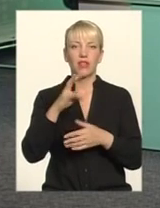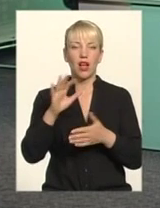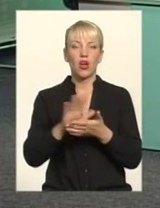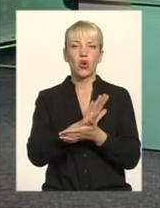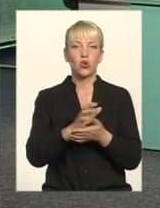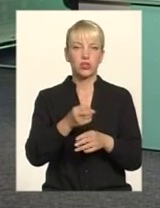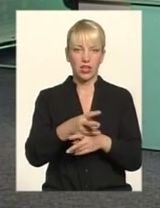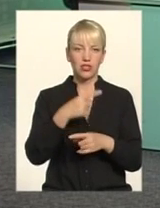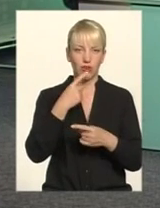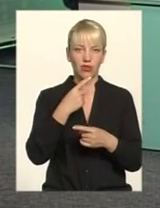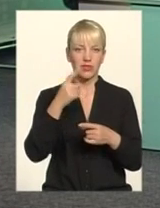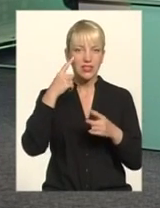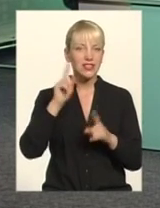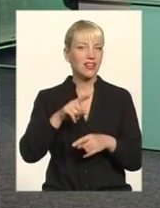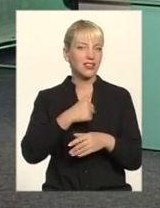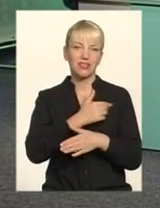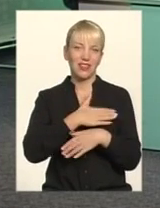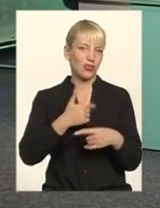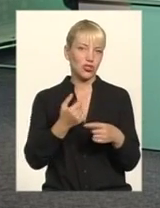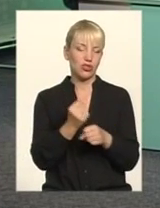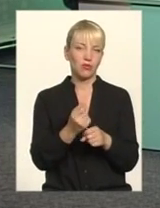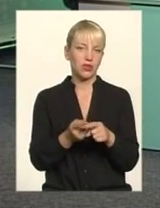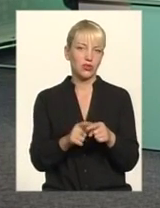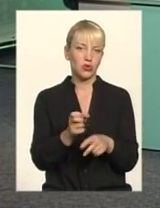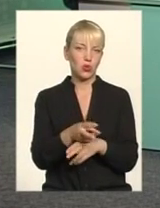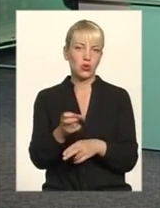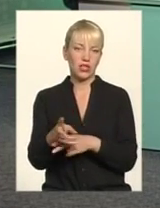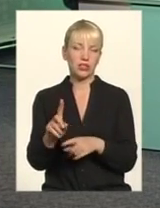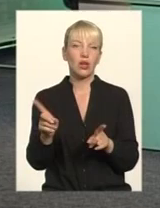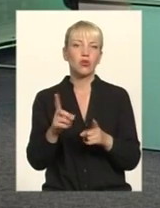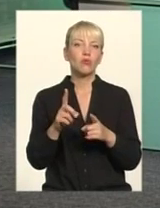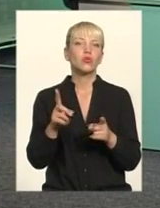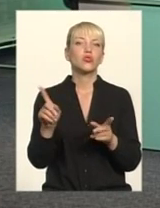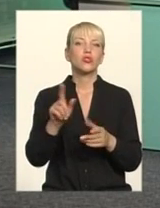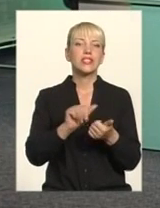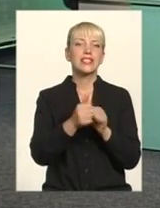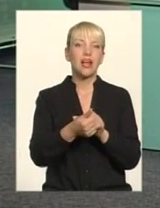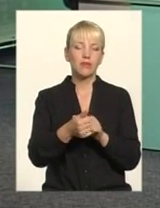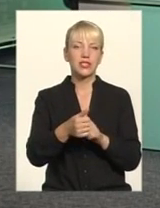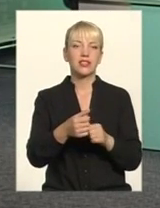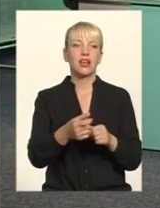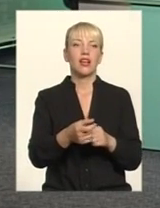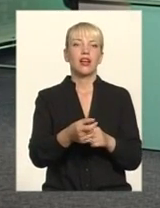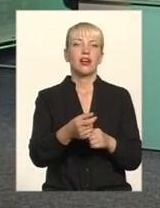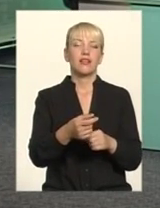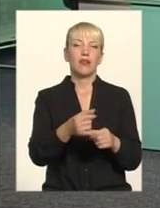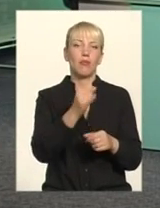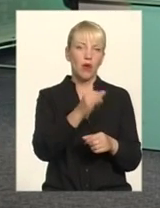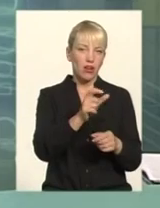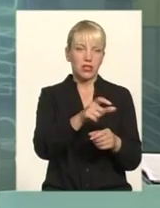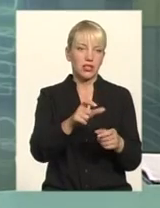часом і не хочеться ту люстрацію робити Не хочеться бігати, тому що замість одних чиновників приходять Тобто, по сути,